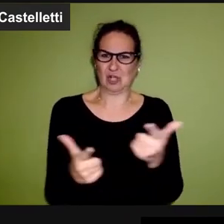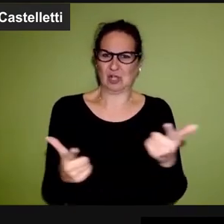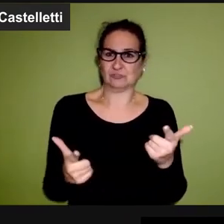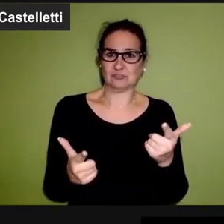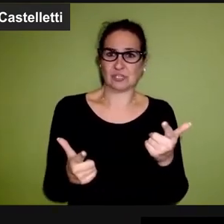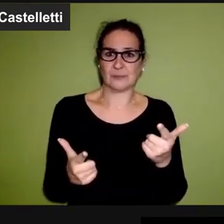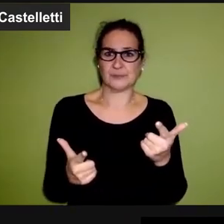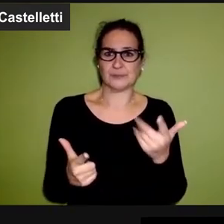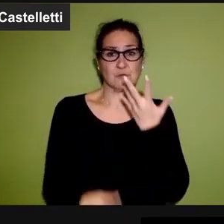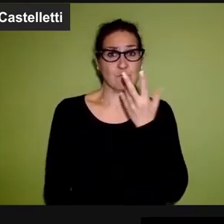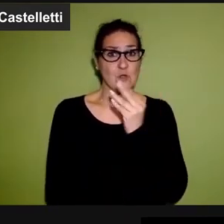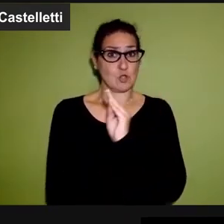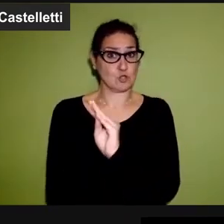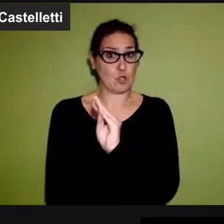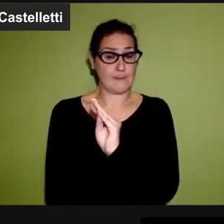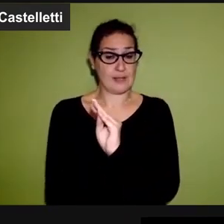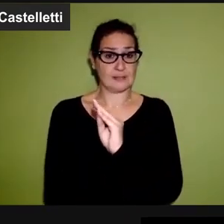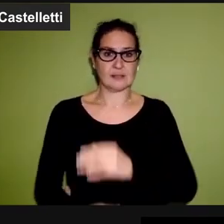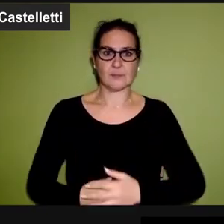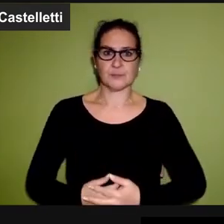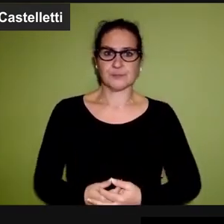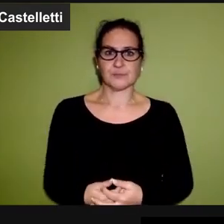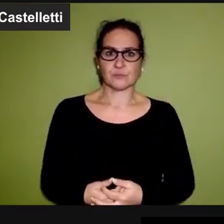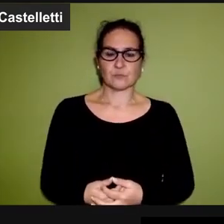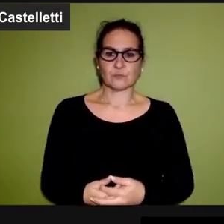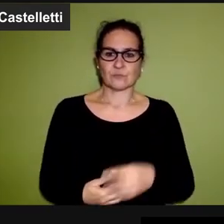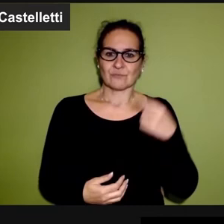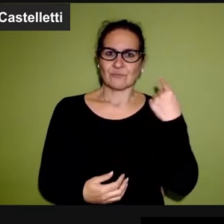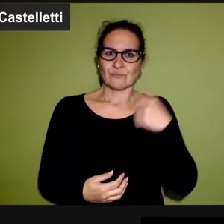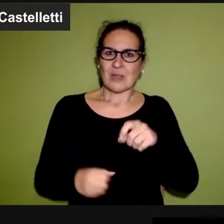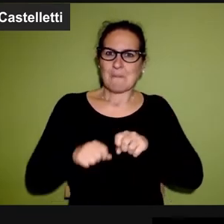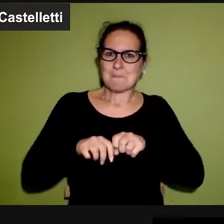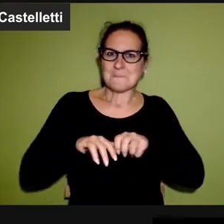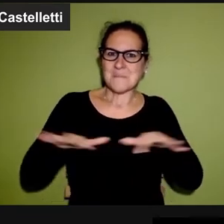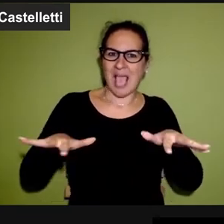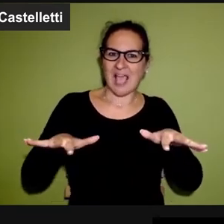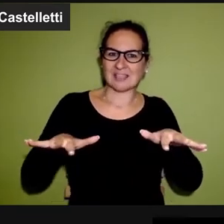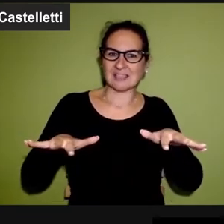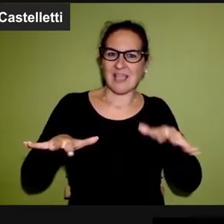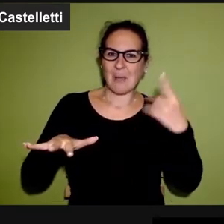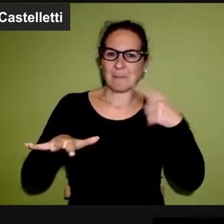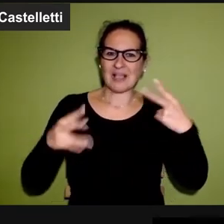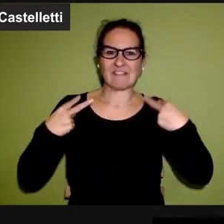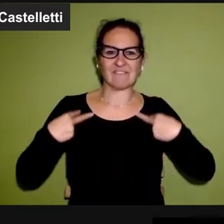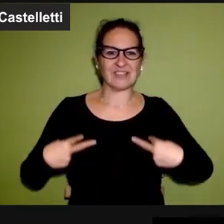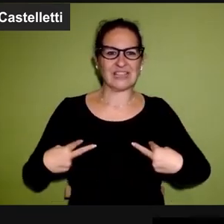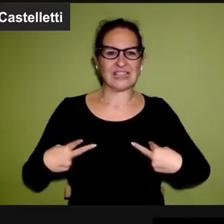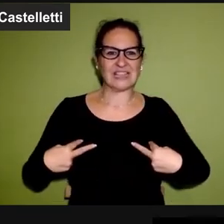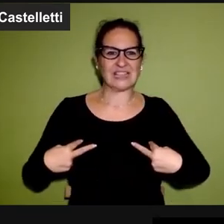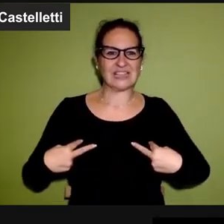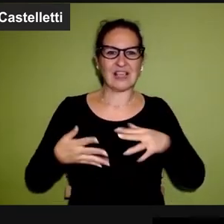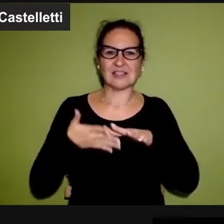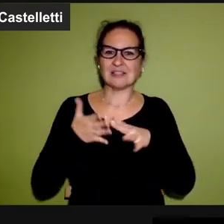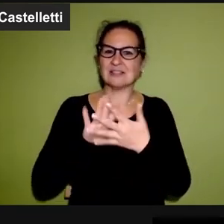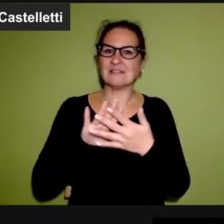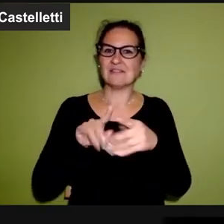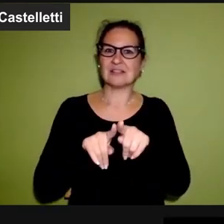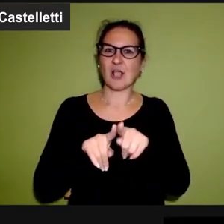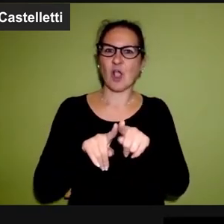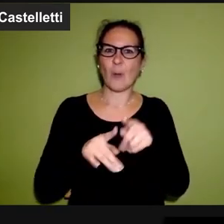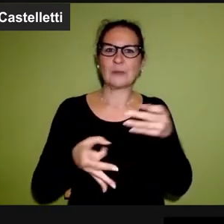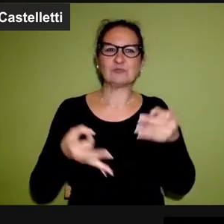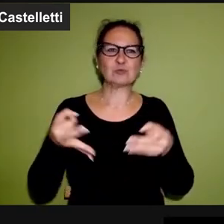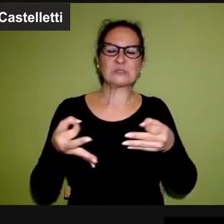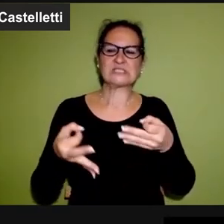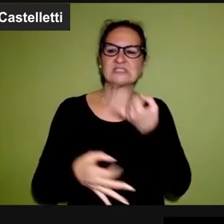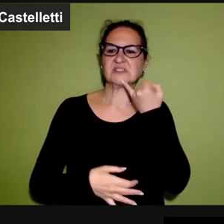Domanda, secondo lei questa fruizione mediatica della vita ha contribuito al